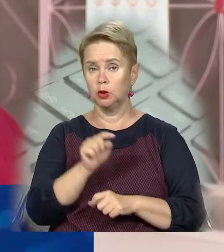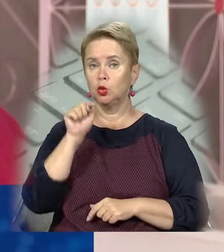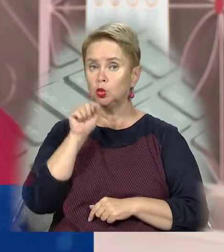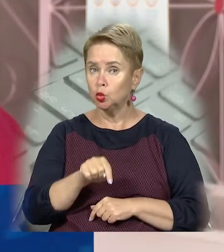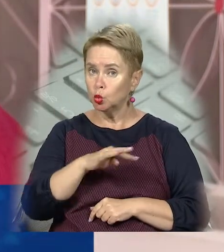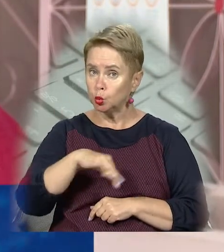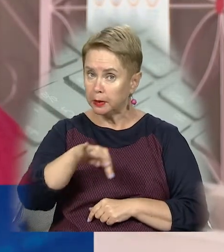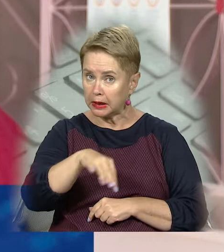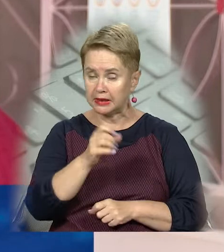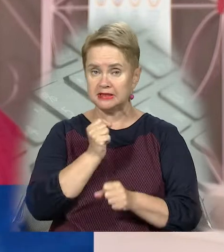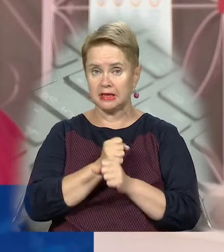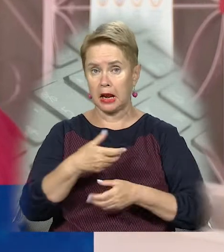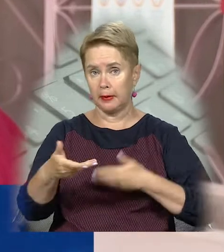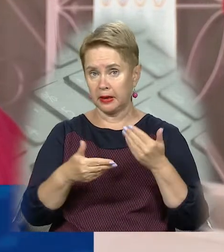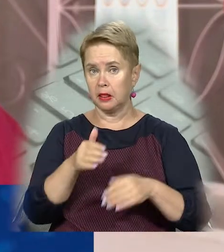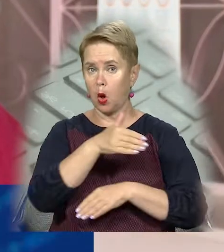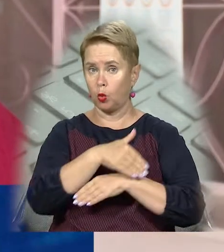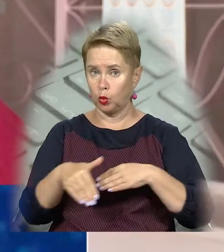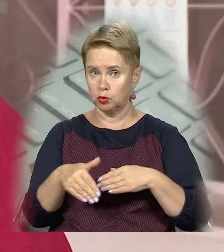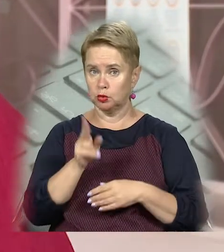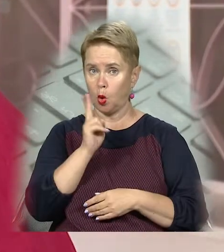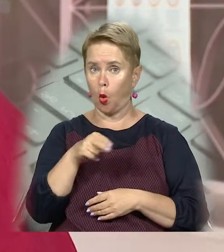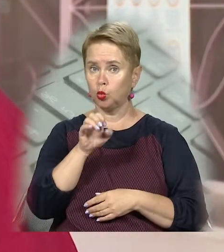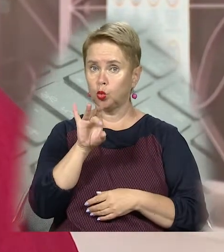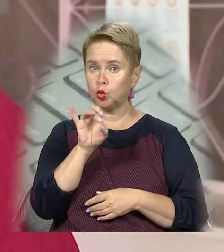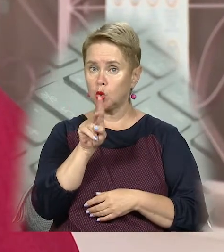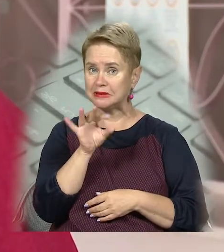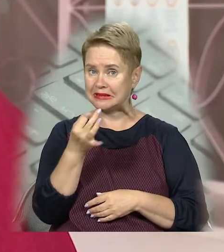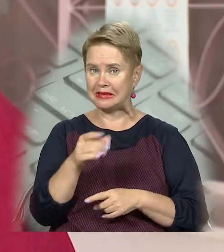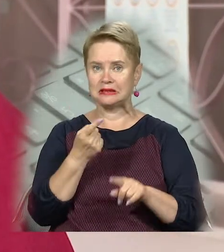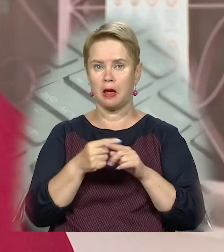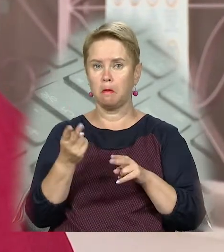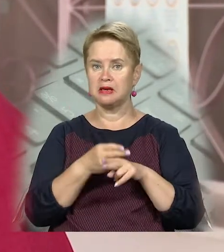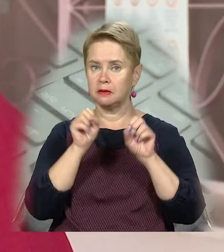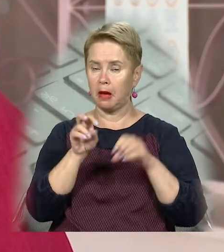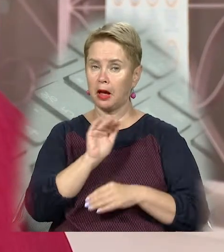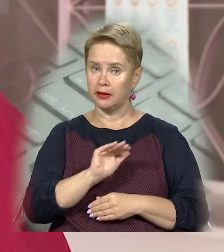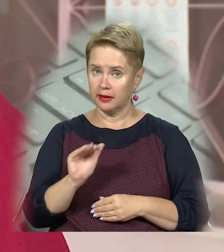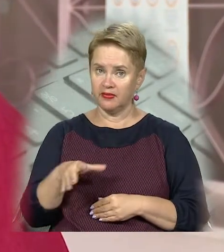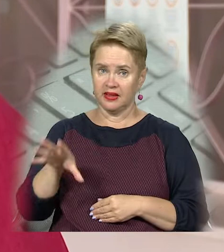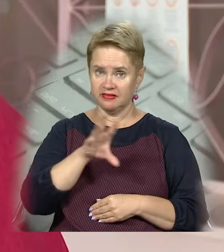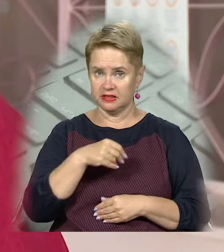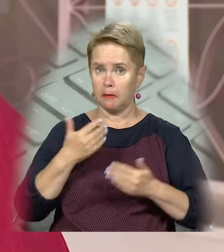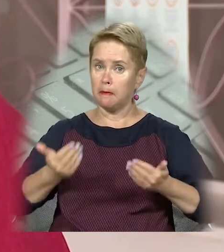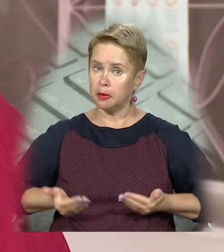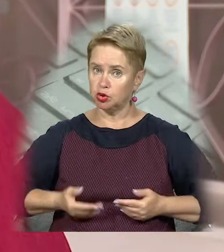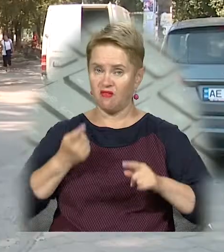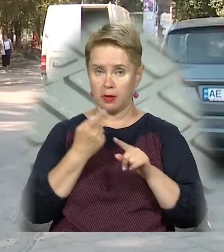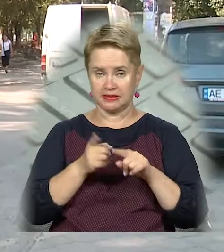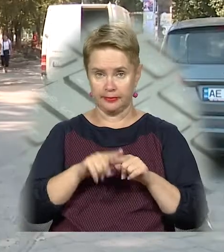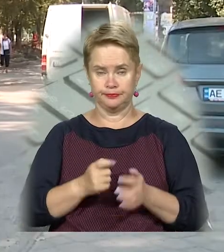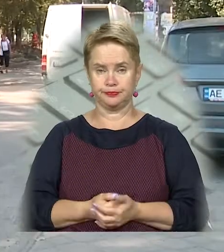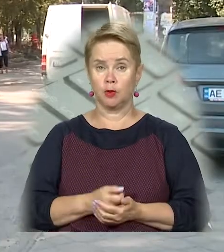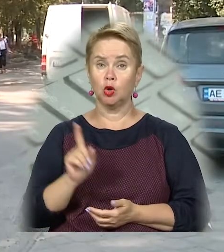тут перехід, і зробили перехід на вулиці Кондукторській. Тому що це безпека дітей. Всі ми переживаємо за це.